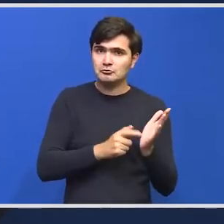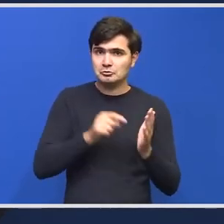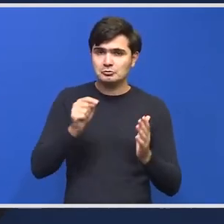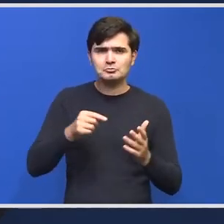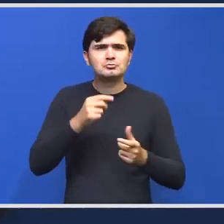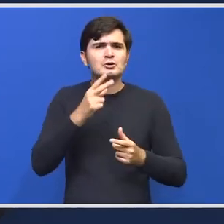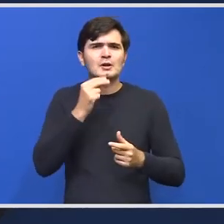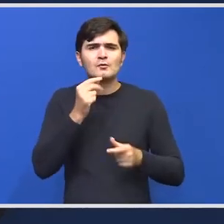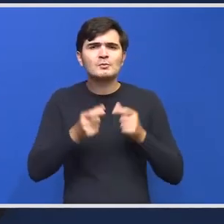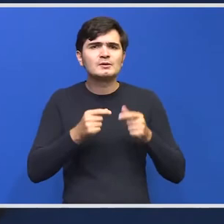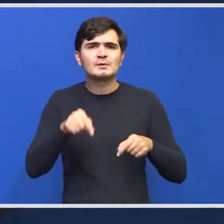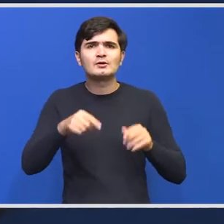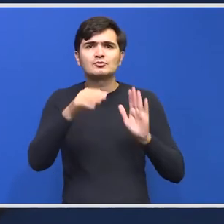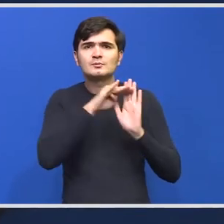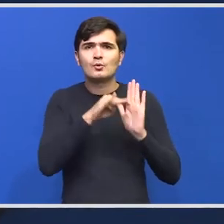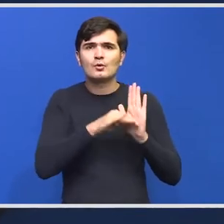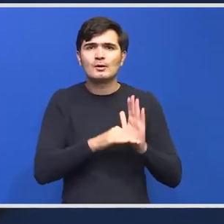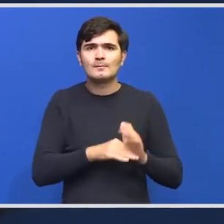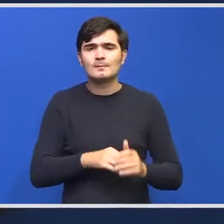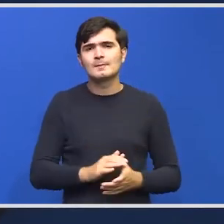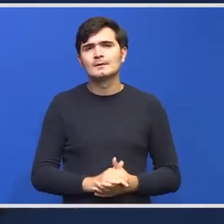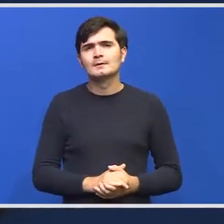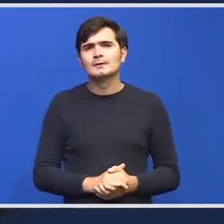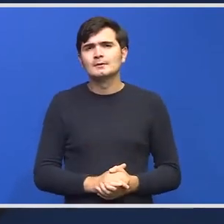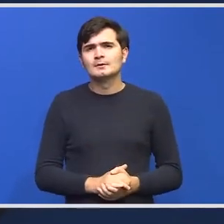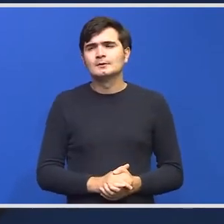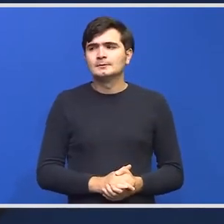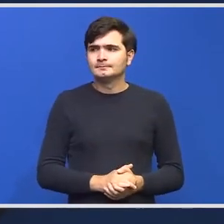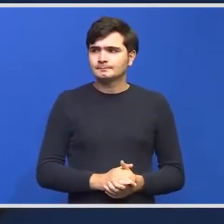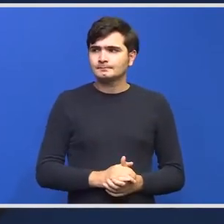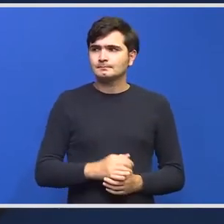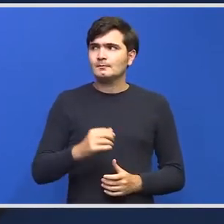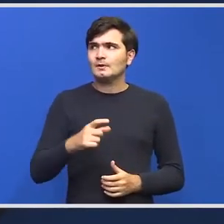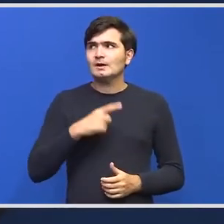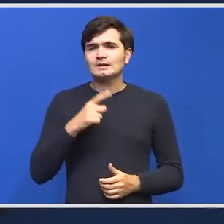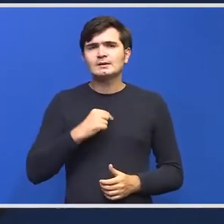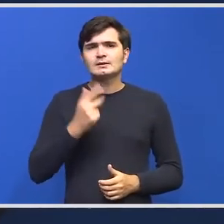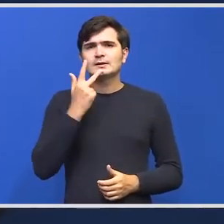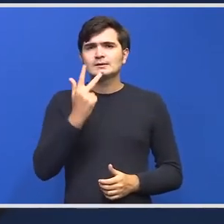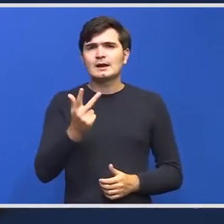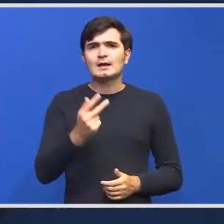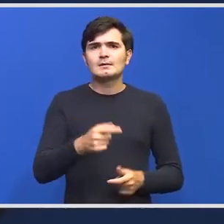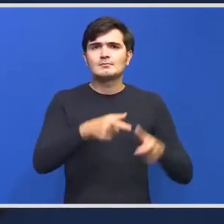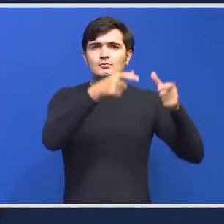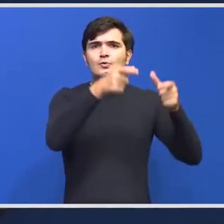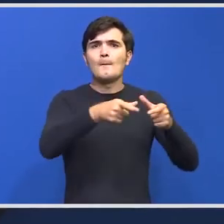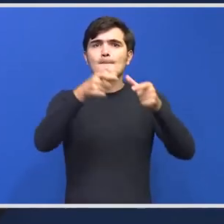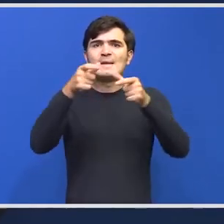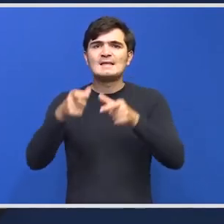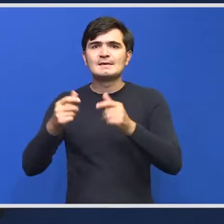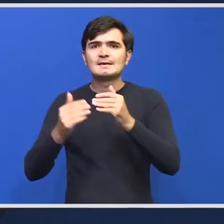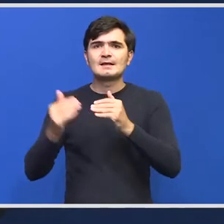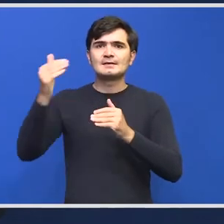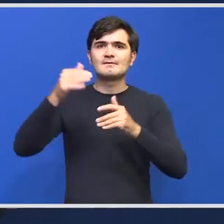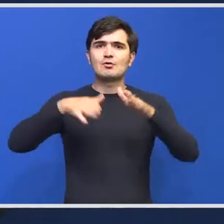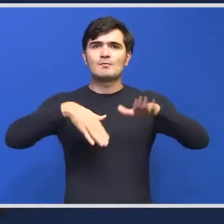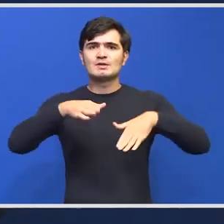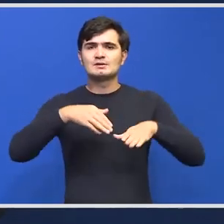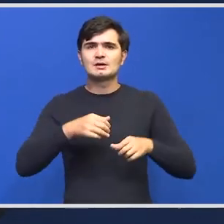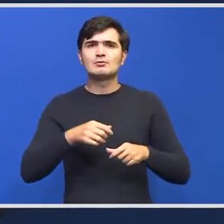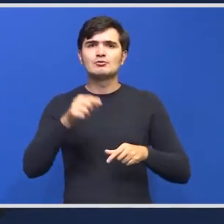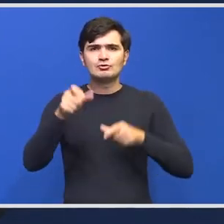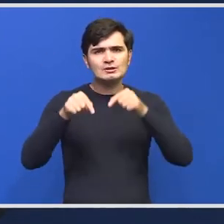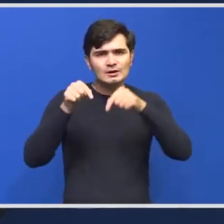despre acest program? Deci sunt trei domenii care sunt identificate la nivelul Ministerului și despre care dispucăm